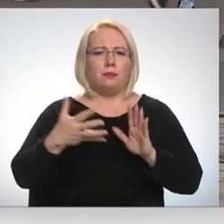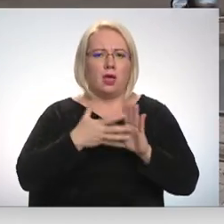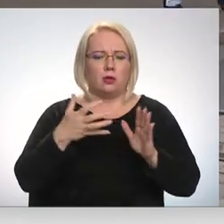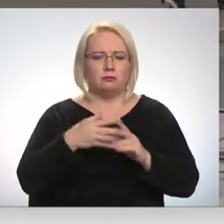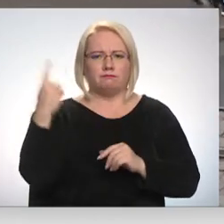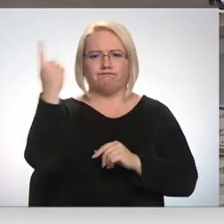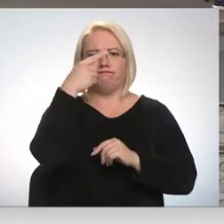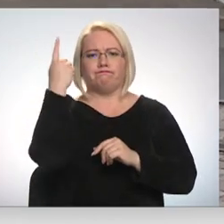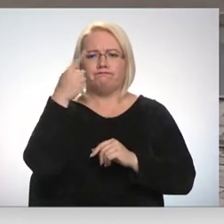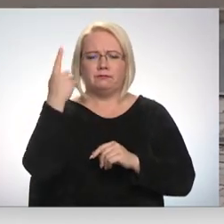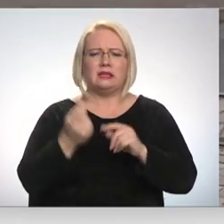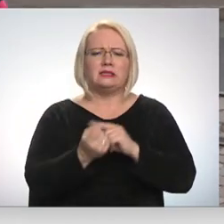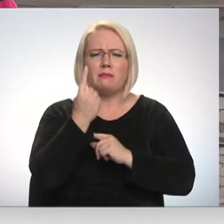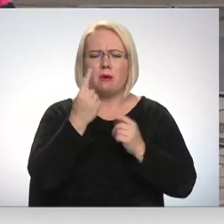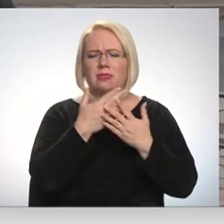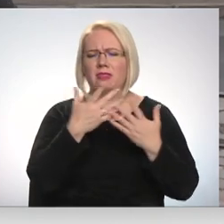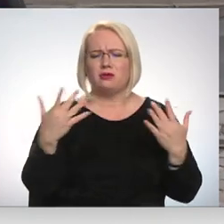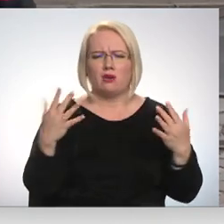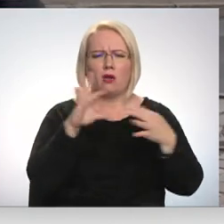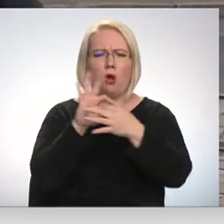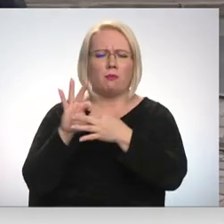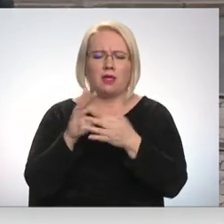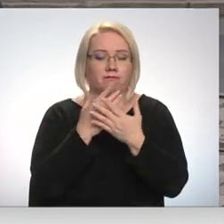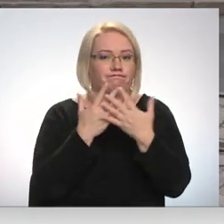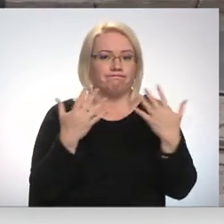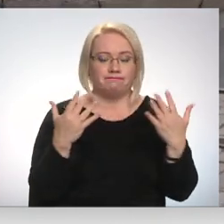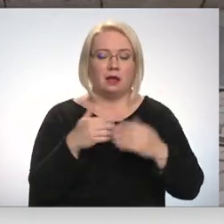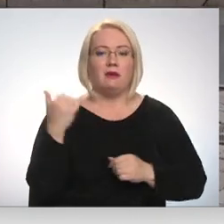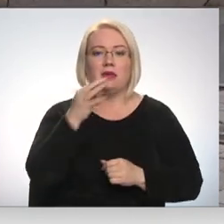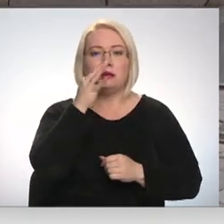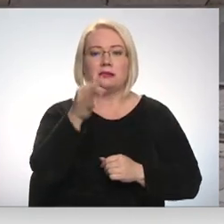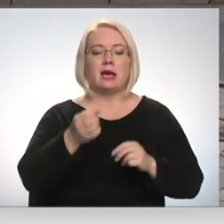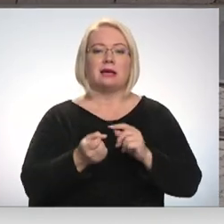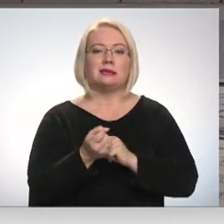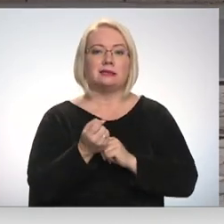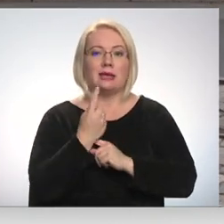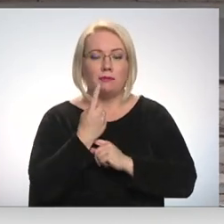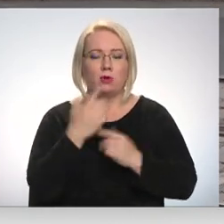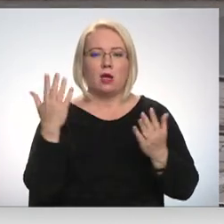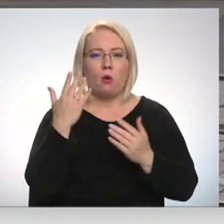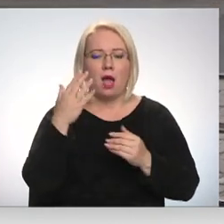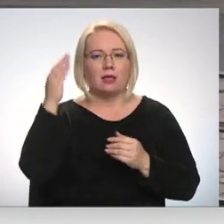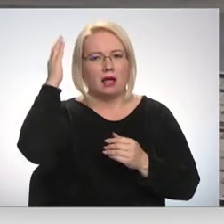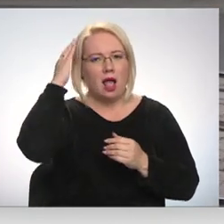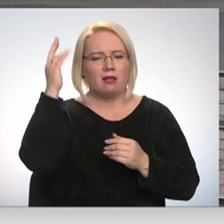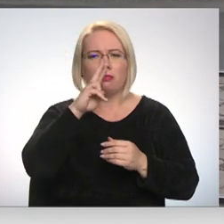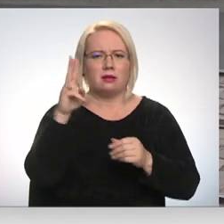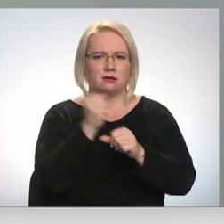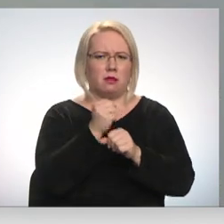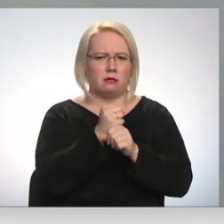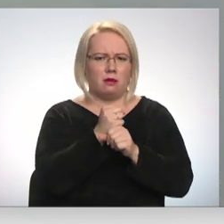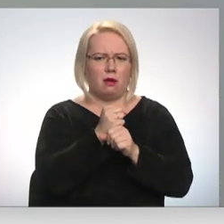Simptomi var būt dažādi un dažādās kombinācijās. Tie simptomi ir saistīti ar to, ka mums smadziņa kāda daļvērs nefunkcionē.